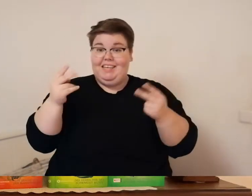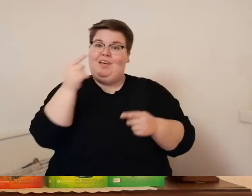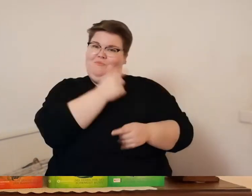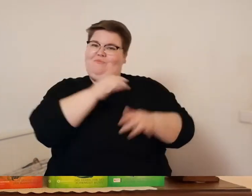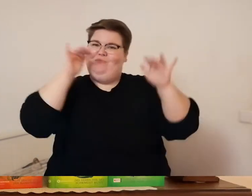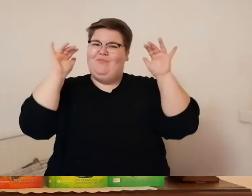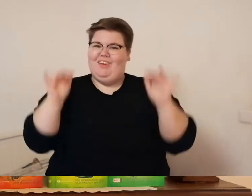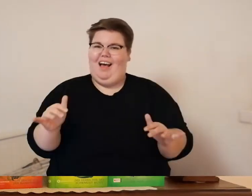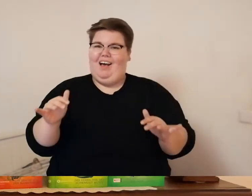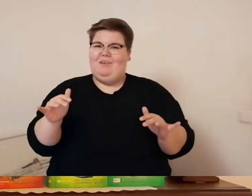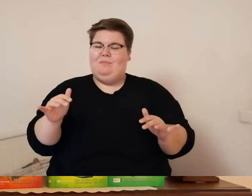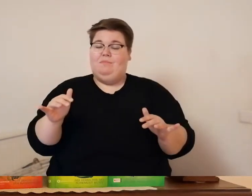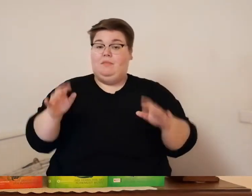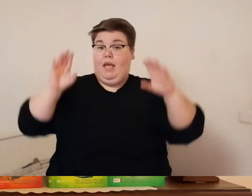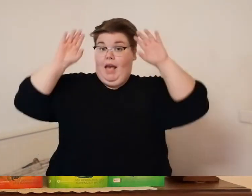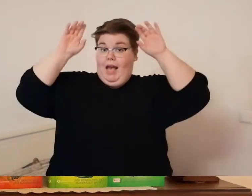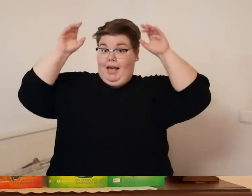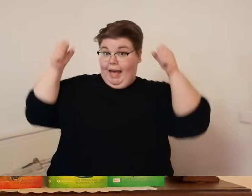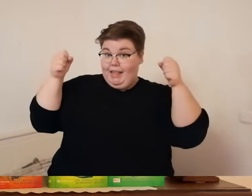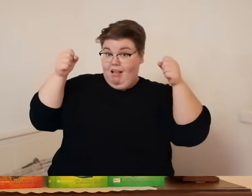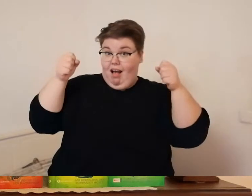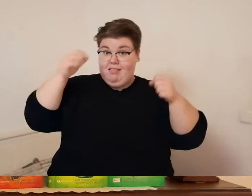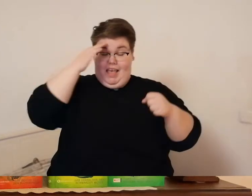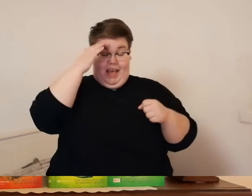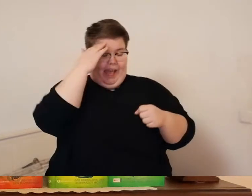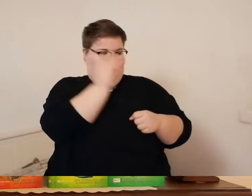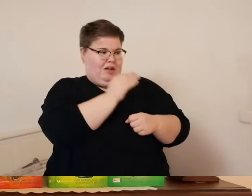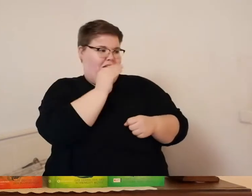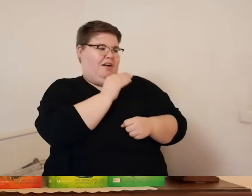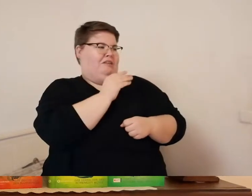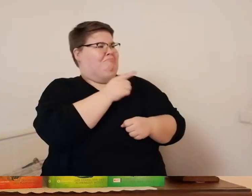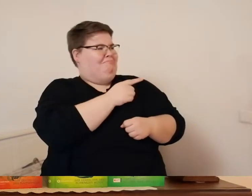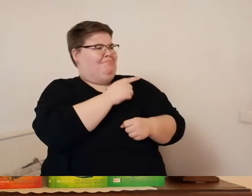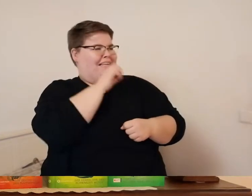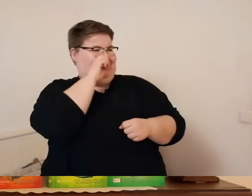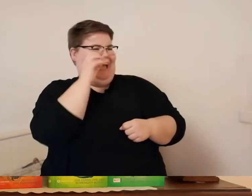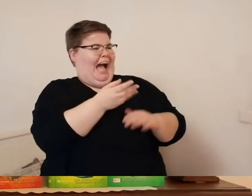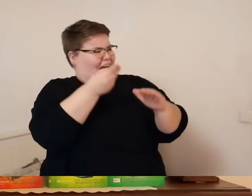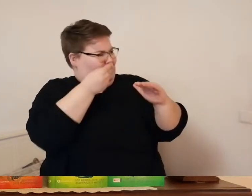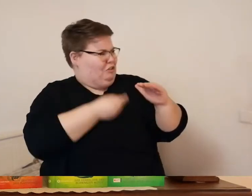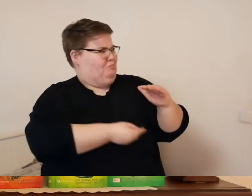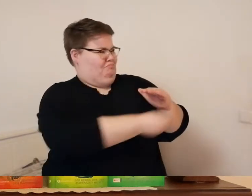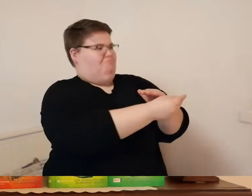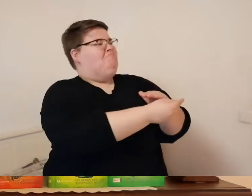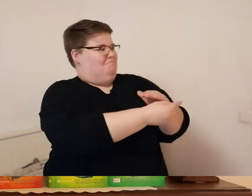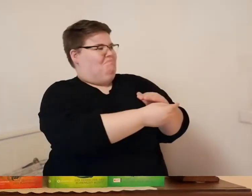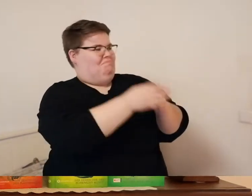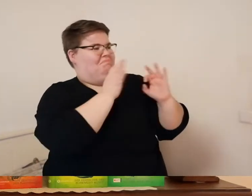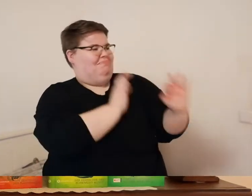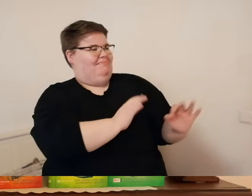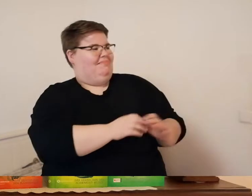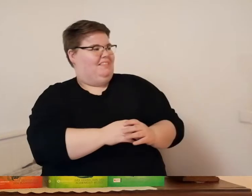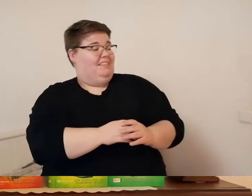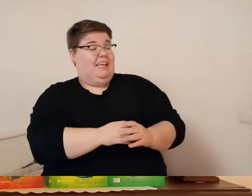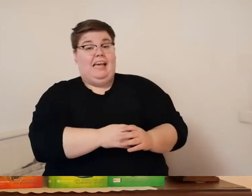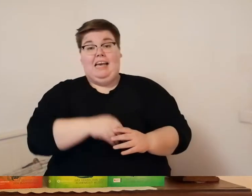bist ja ein richtiger drachen flüsterer meinte greta zu ihrem bruder als sie ein wenig später alle drei auf dem rücken des weißen drachen saßens